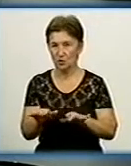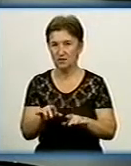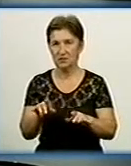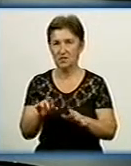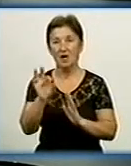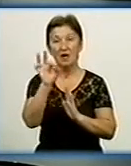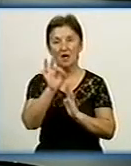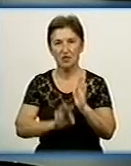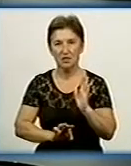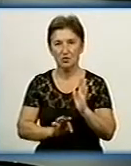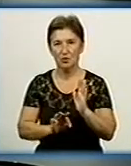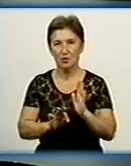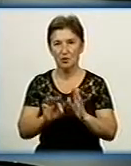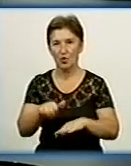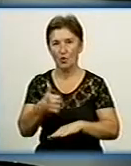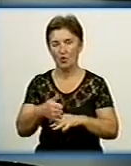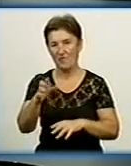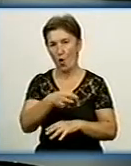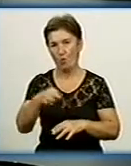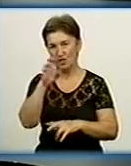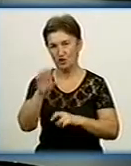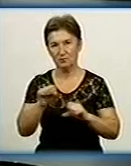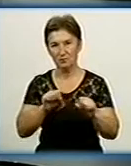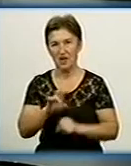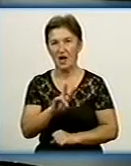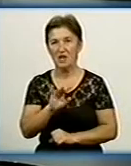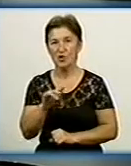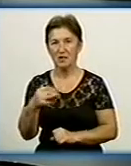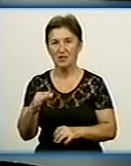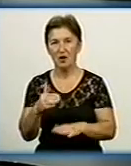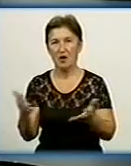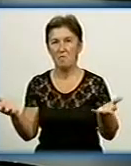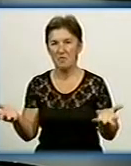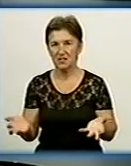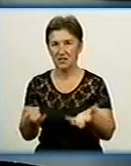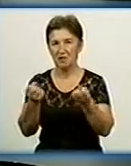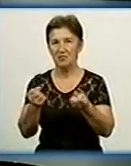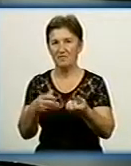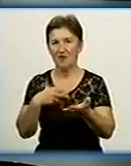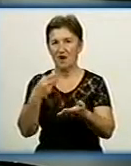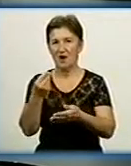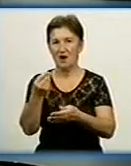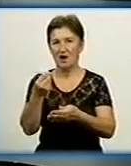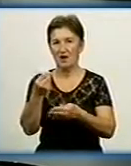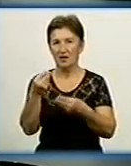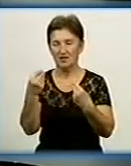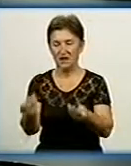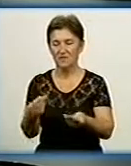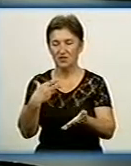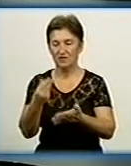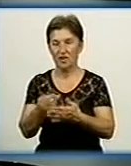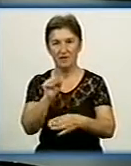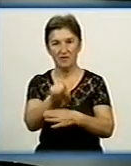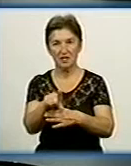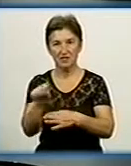голова облдержадміністрації Ніколай Інк Андрій Іванович підтримав і дав свої вказівки про роз'єднання, але